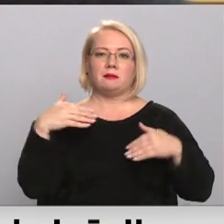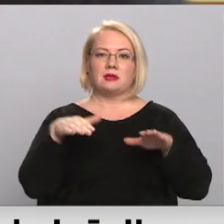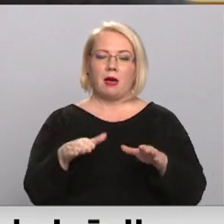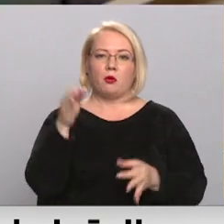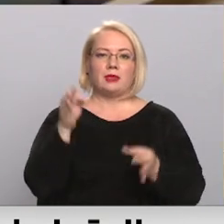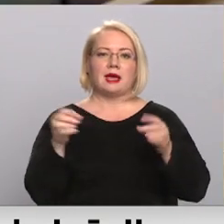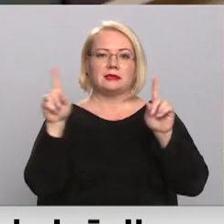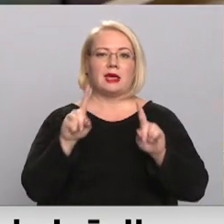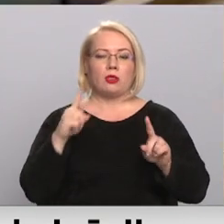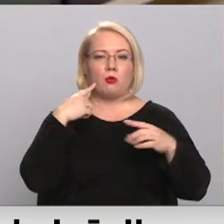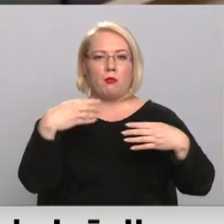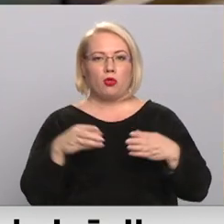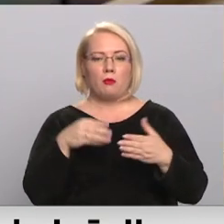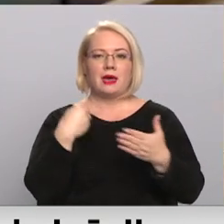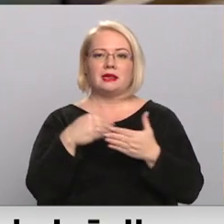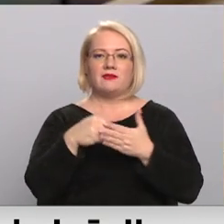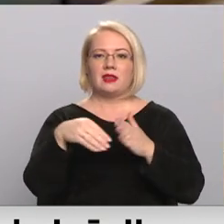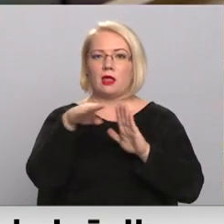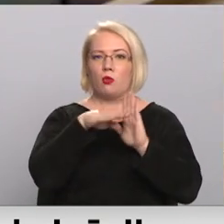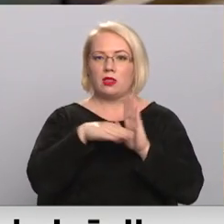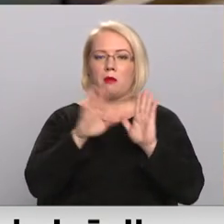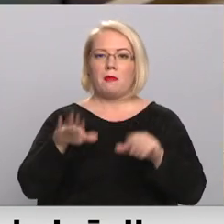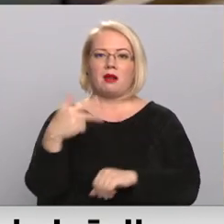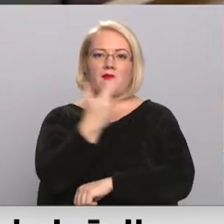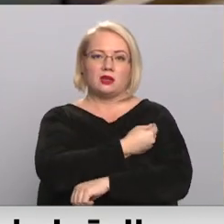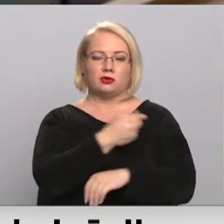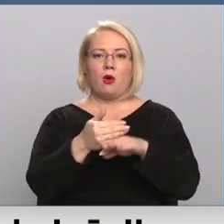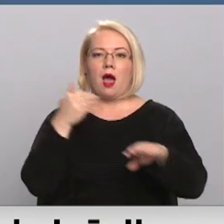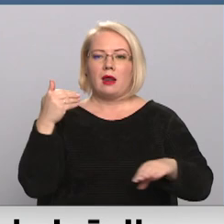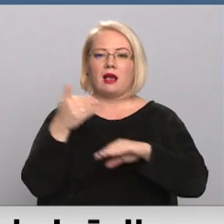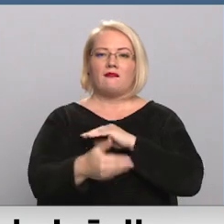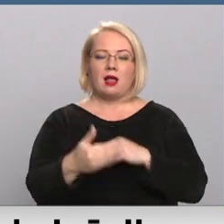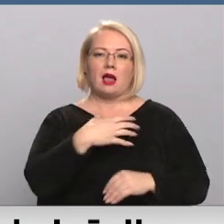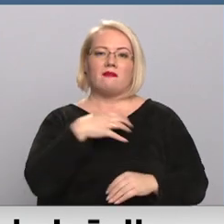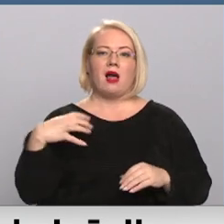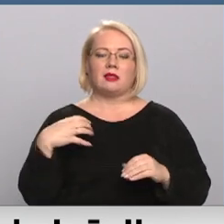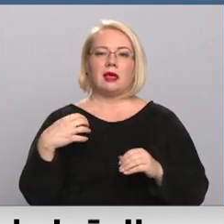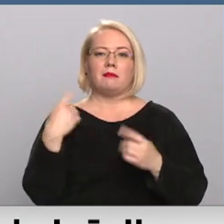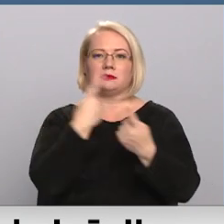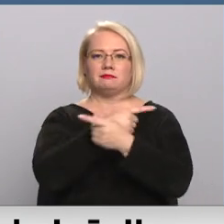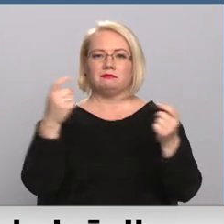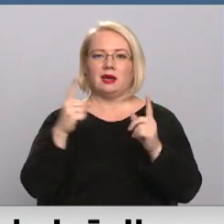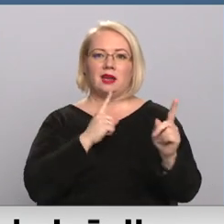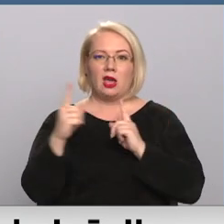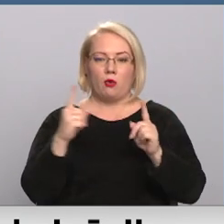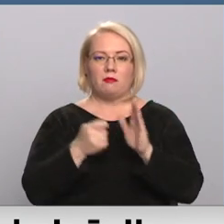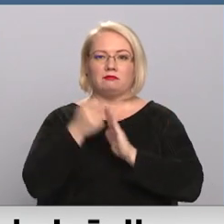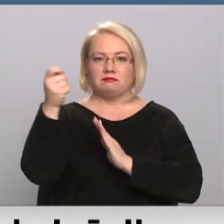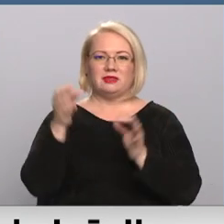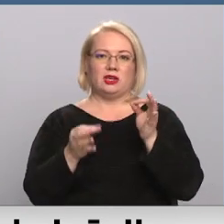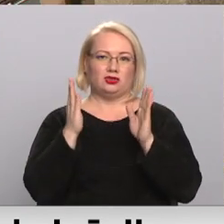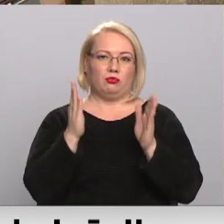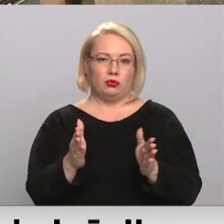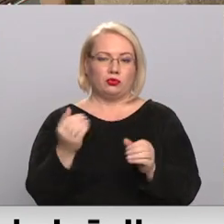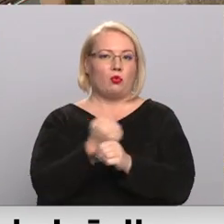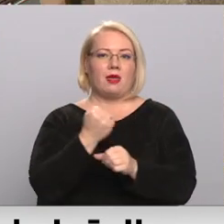izvērtēt prasību par vakcinēšanos. Viņš arī prognozē, kā grāk vai vēlāk par valdības izdoto rīkojumu lietas nonāks tiesā. Ko darīt ar